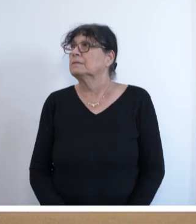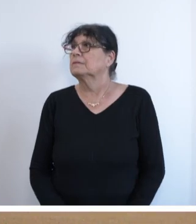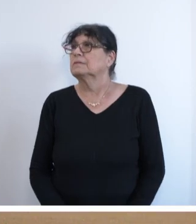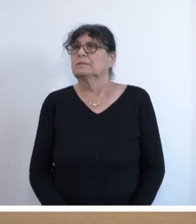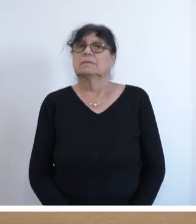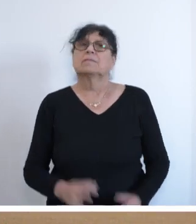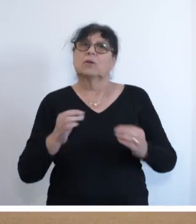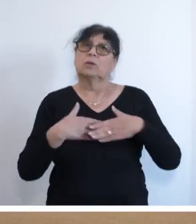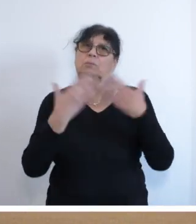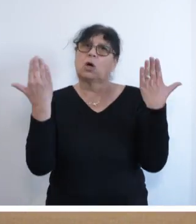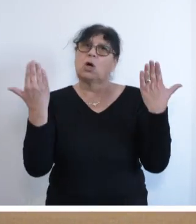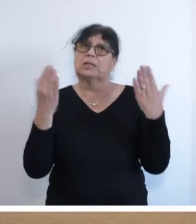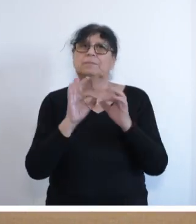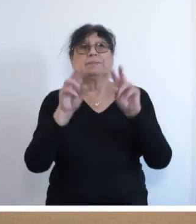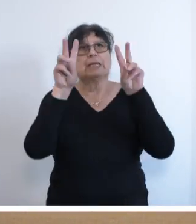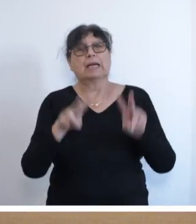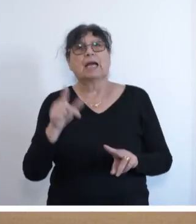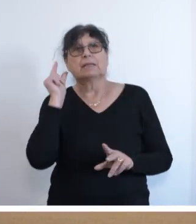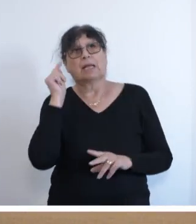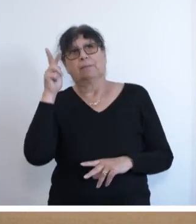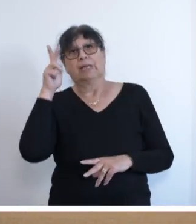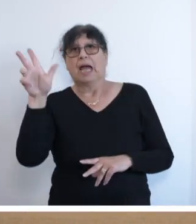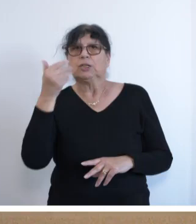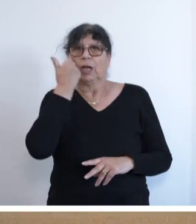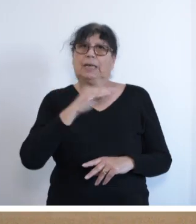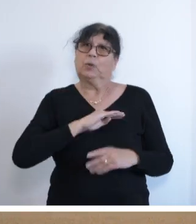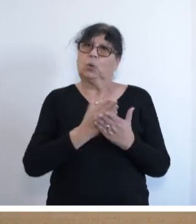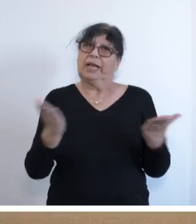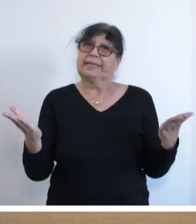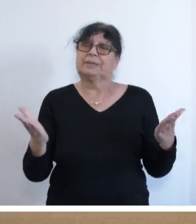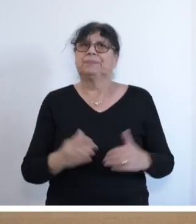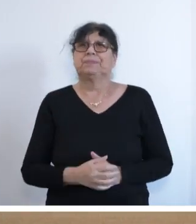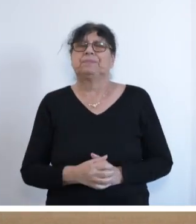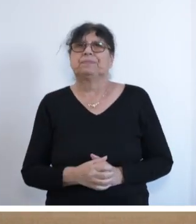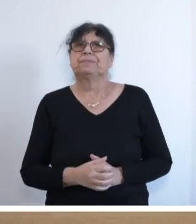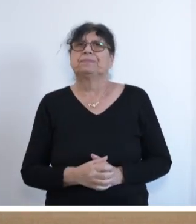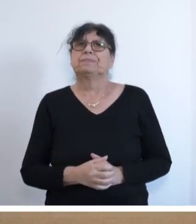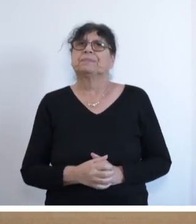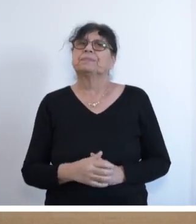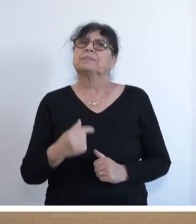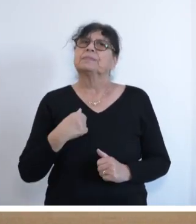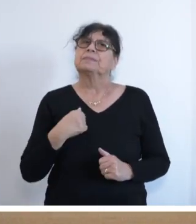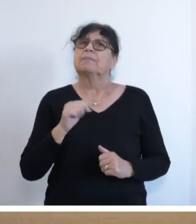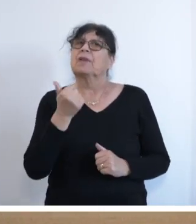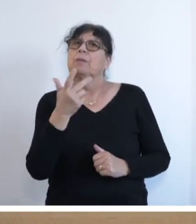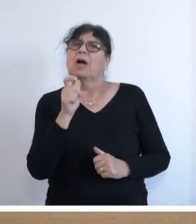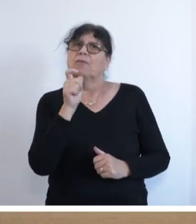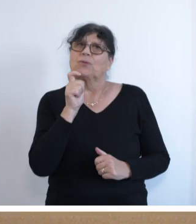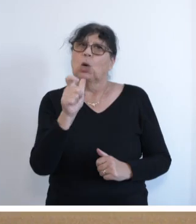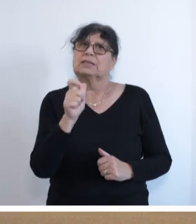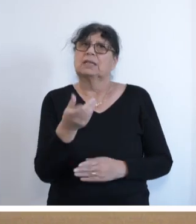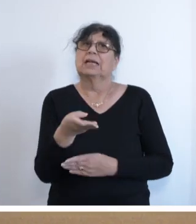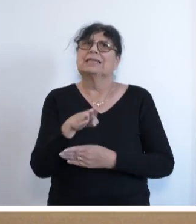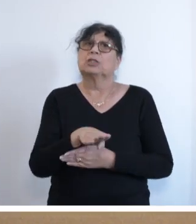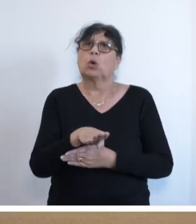Guten Morgen, sehr geehrte Damen und Herren, liebe Kolleginnen und Kollegen. Gestatten Sie mir ein paar Worte zum Tode